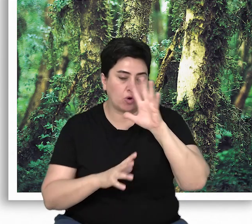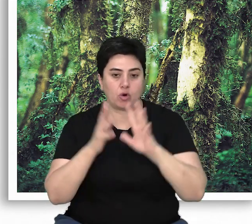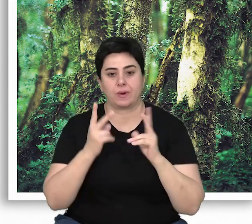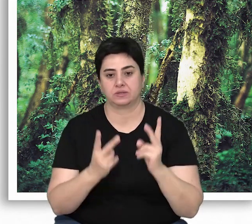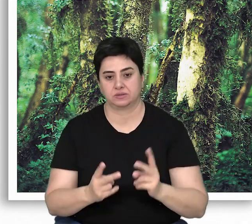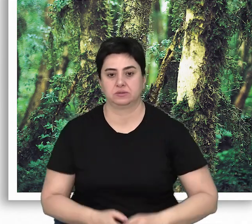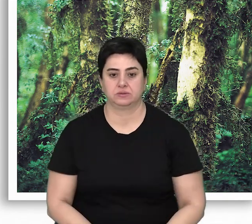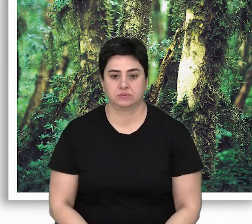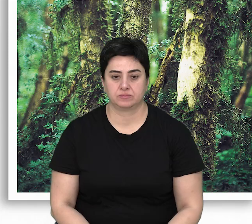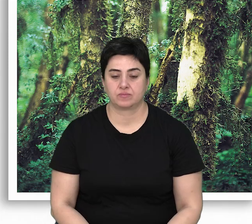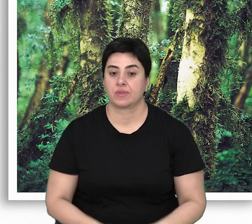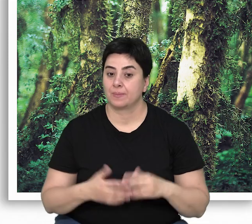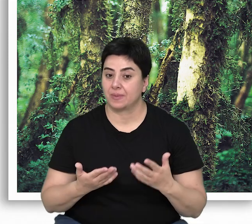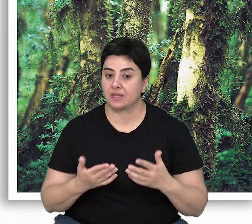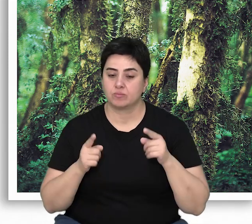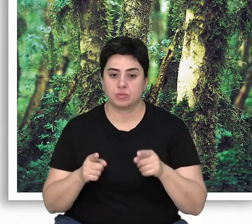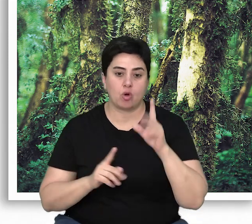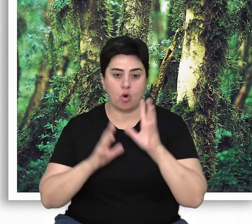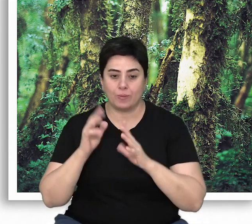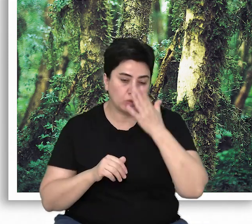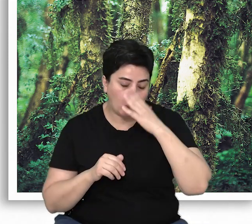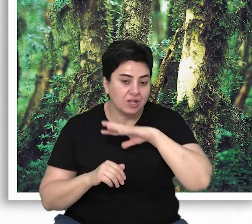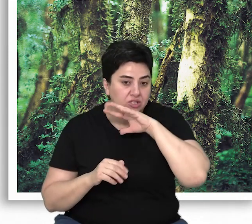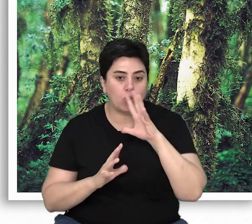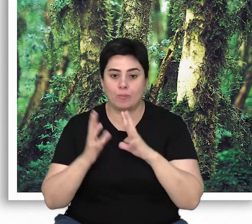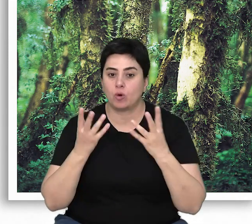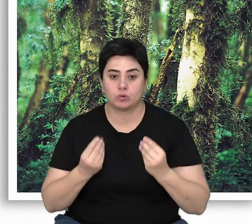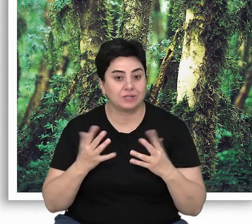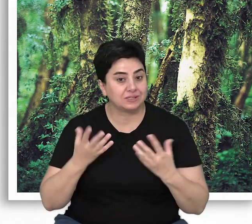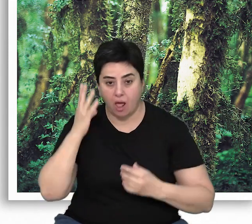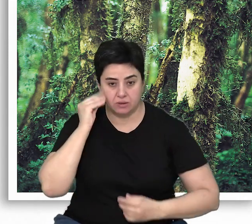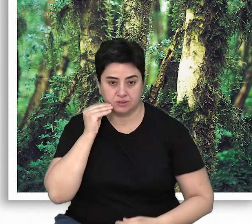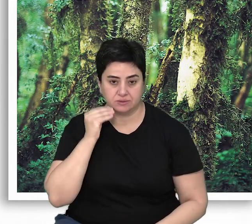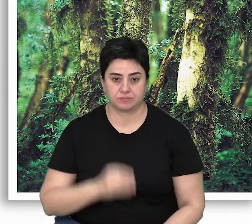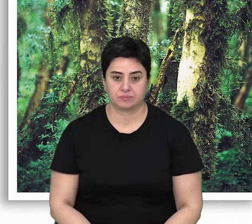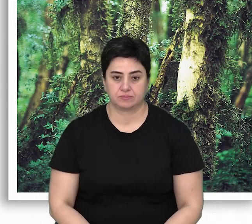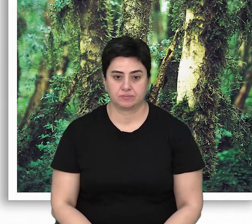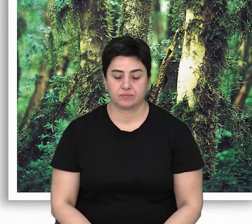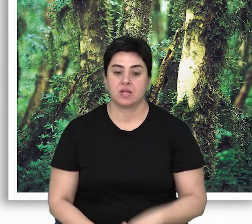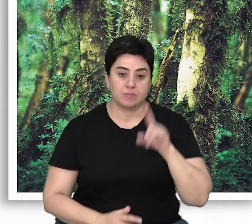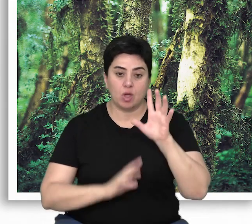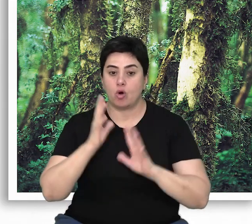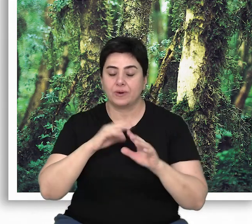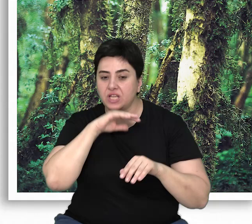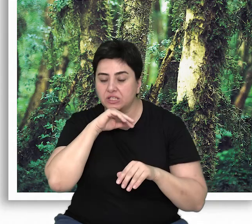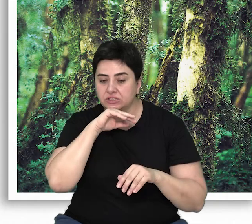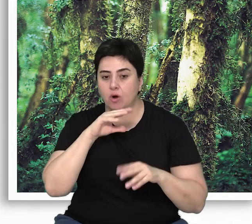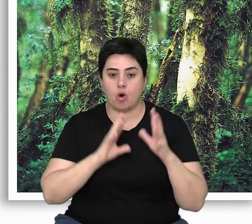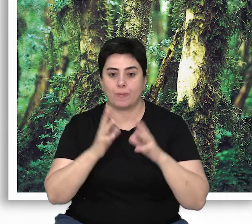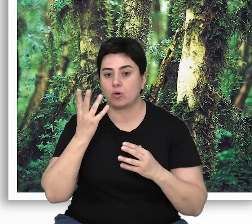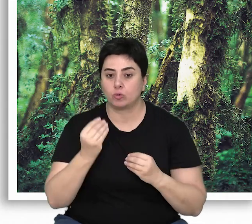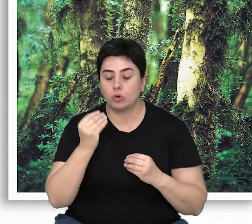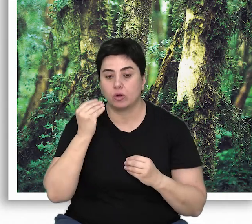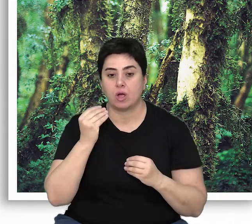yaşlı ormanlardır. Peki, bir ormanın doğal yaşlı orman olduğunu nasıl anlarız? Bir ormanın doğal